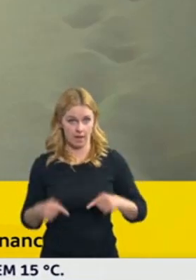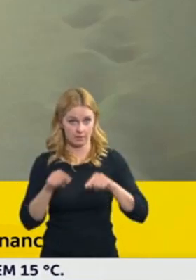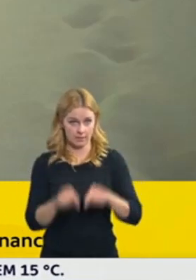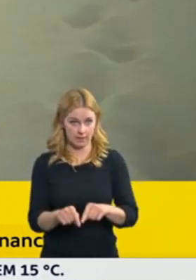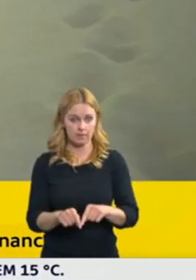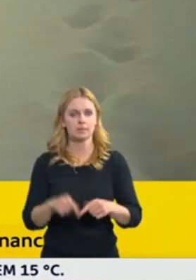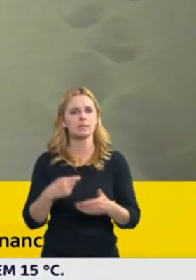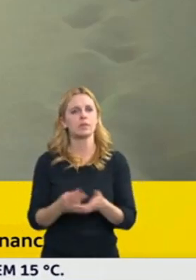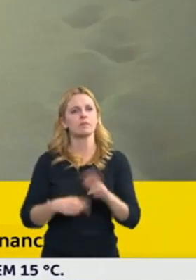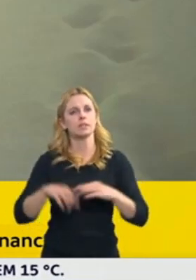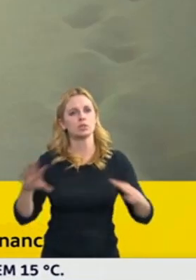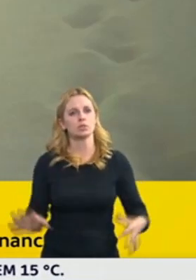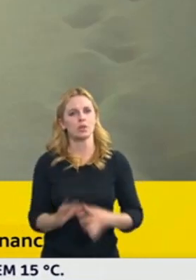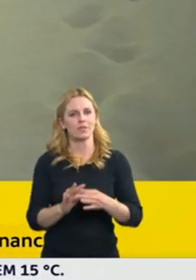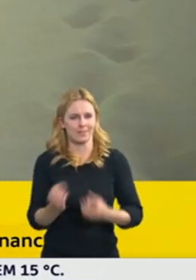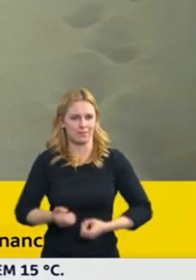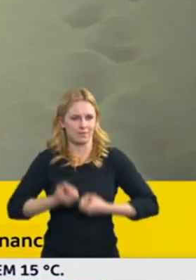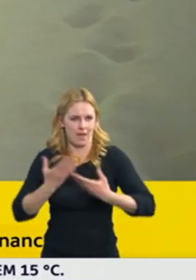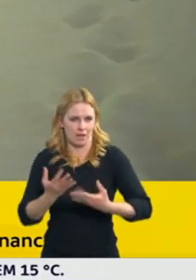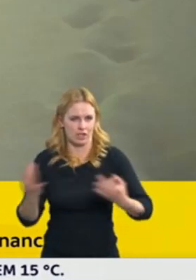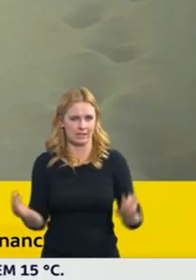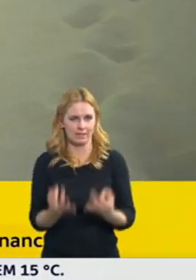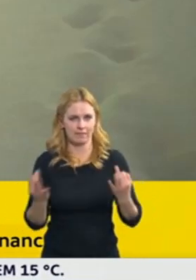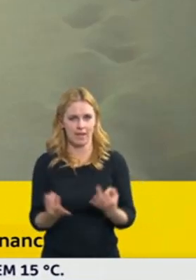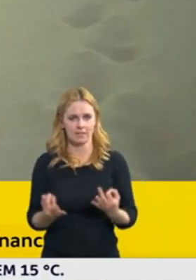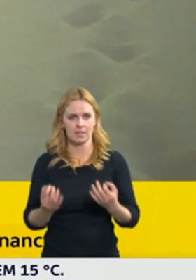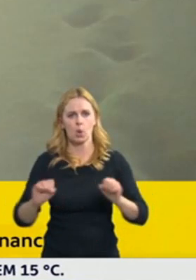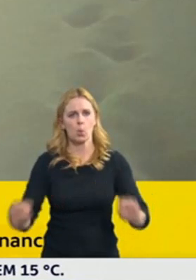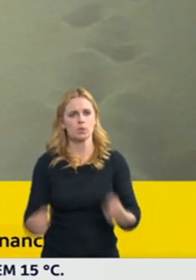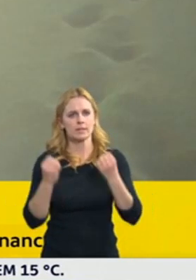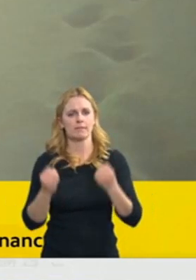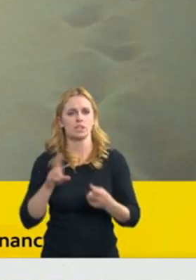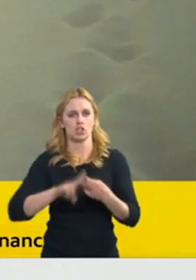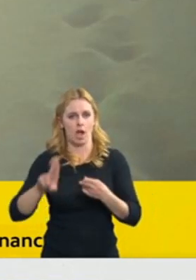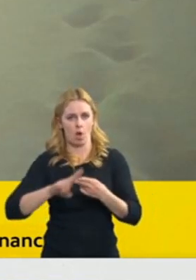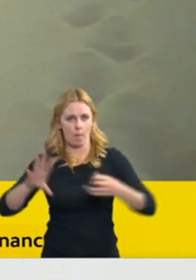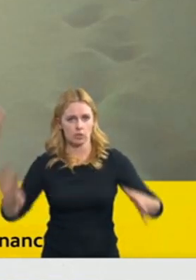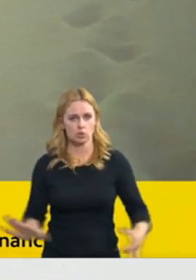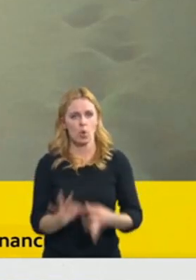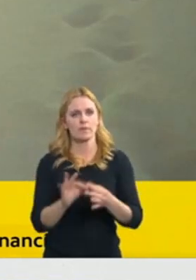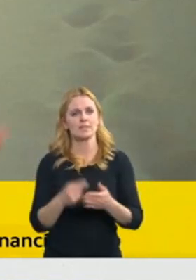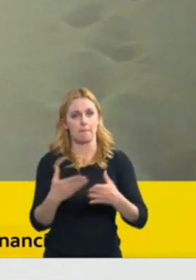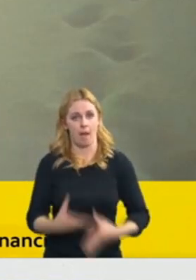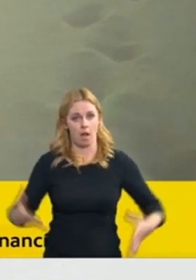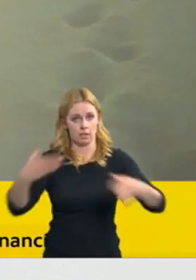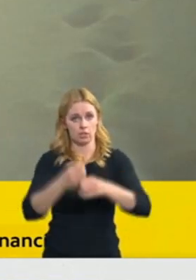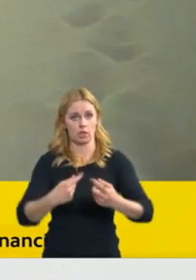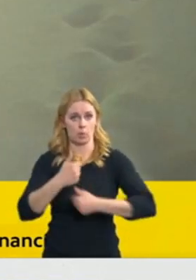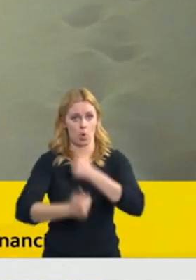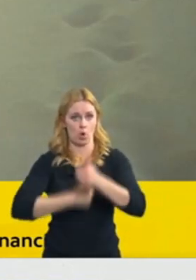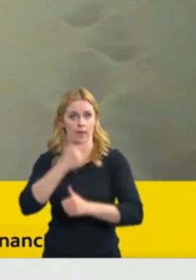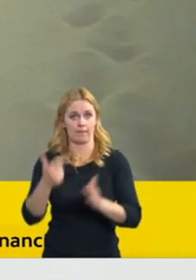vyjátření k ústavní žalobě na tzv. daňový balíček roku 2021. Tentokrát nejde